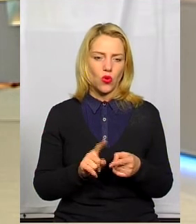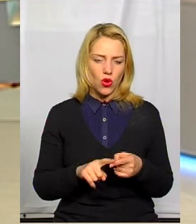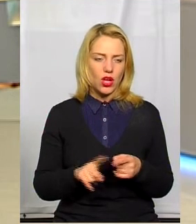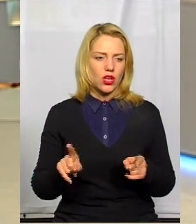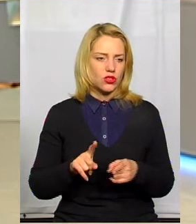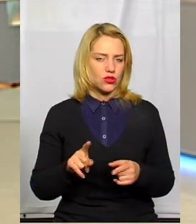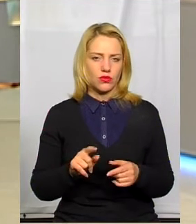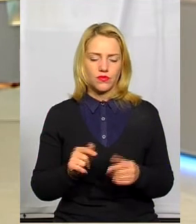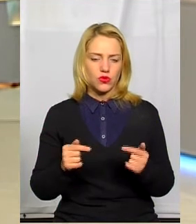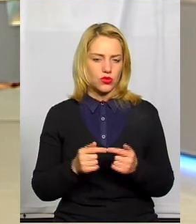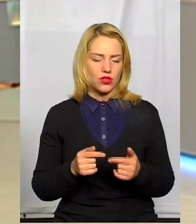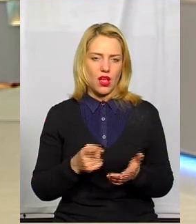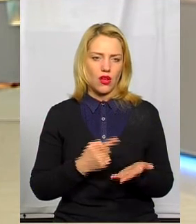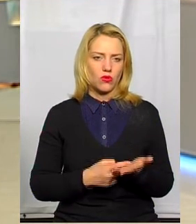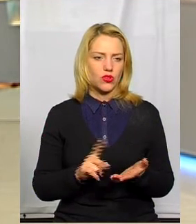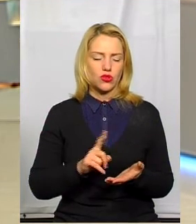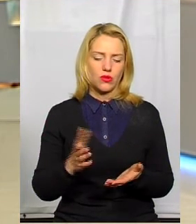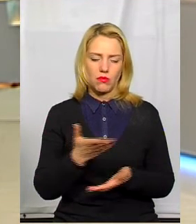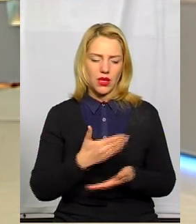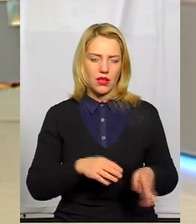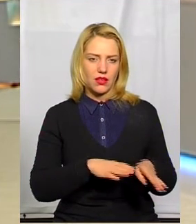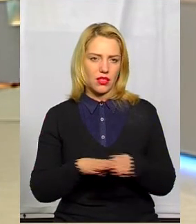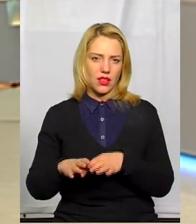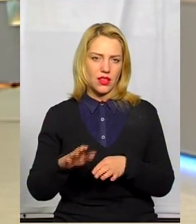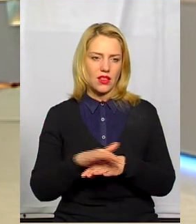беззаперечні аргументи, що ми єдиний народ?